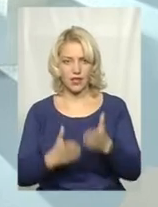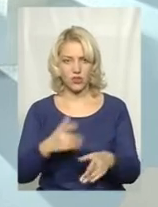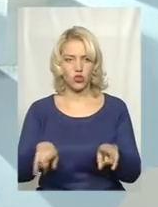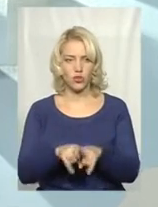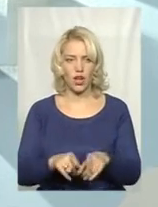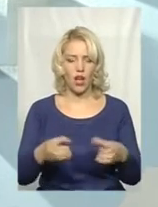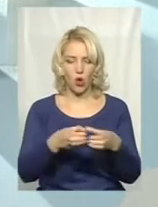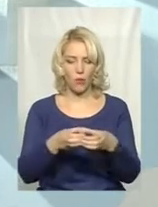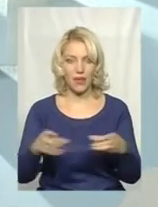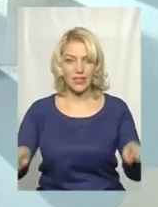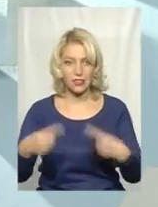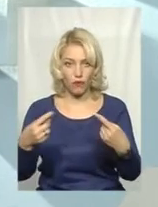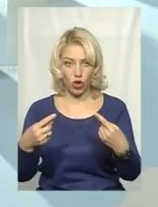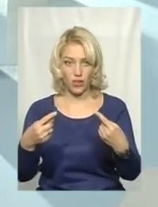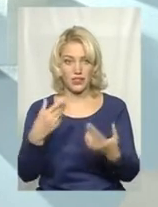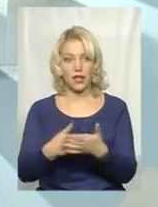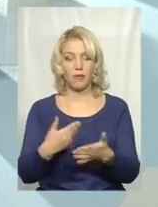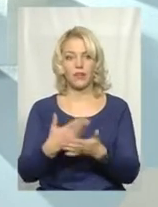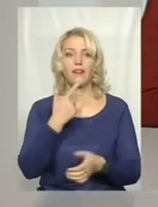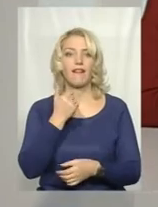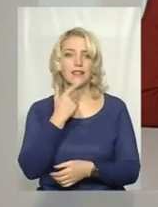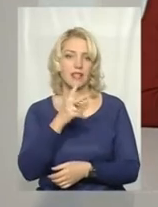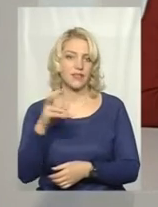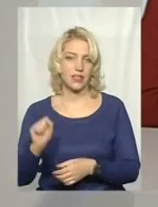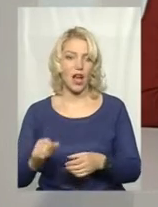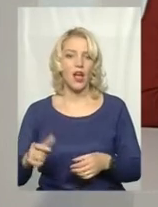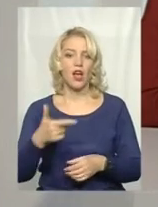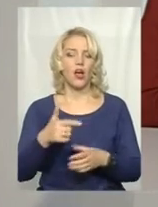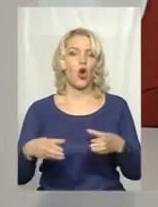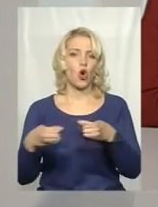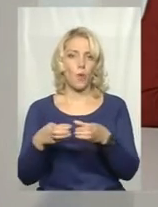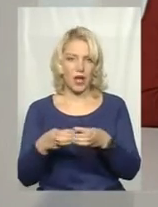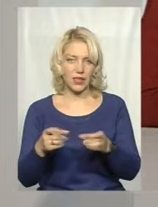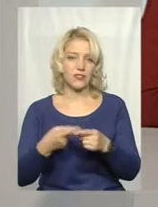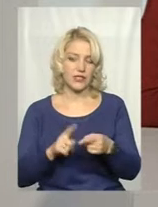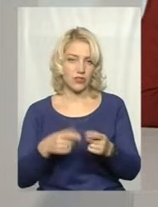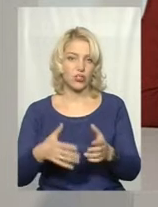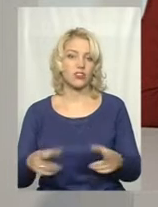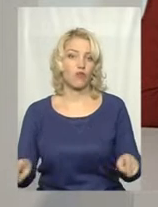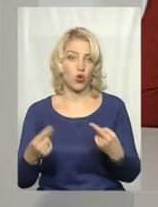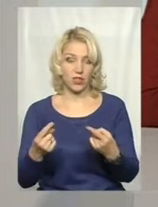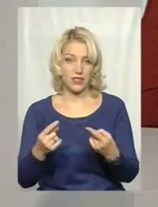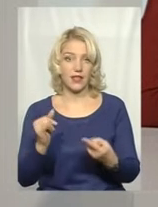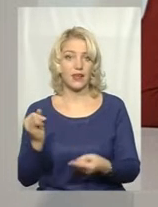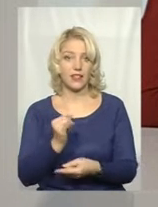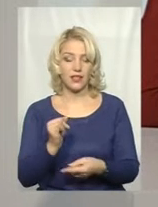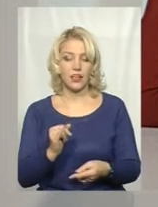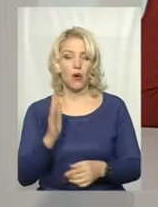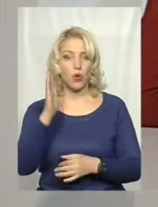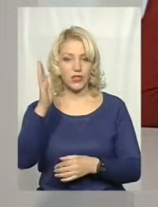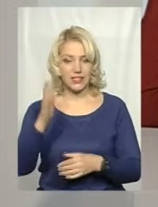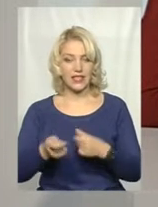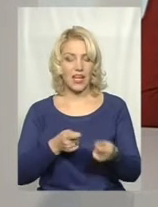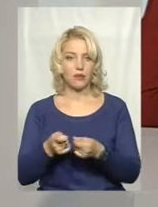громада створилася, от, наприклад, Красилівська громада, вона створилася, і потенційний